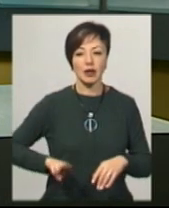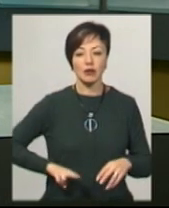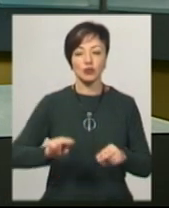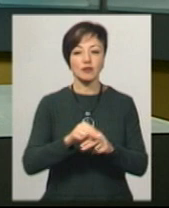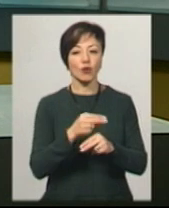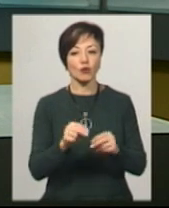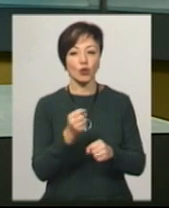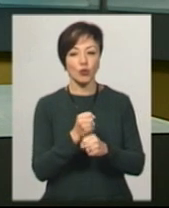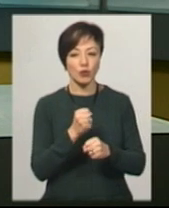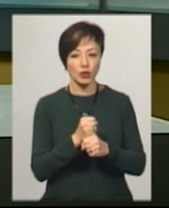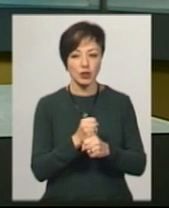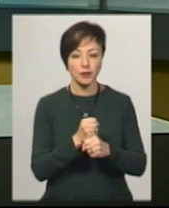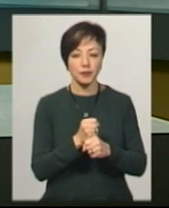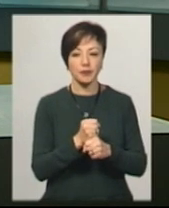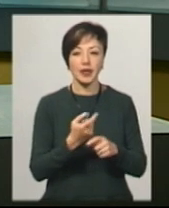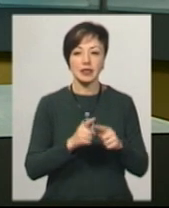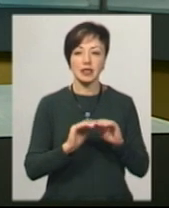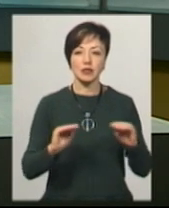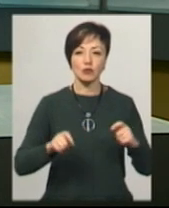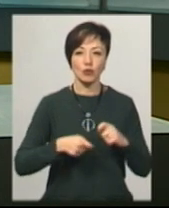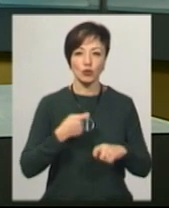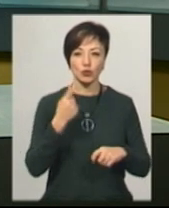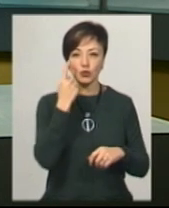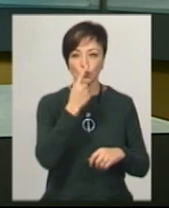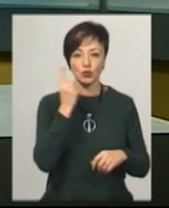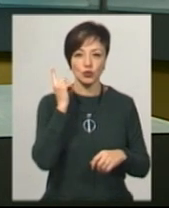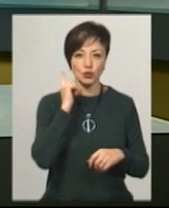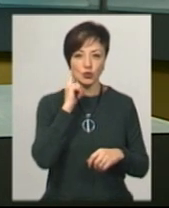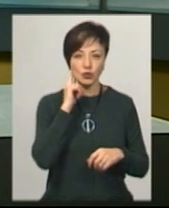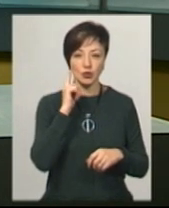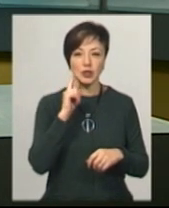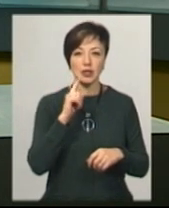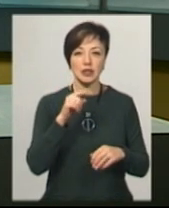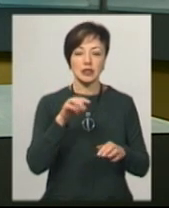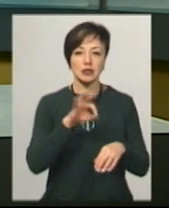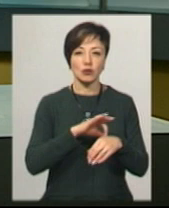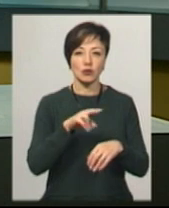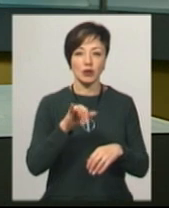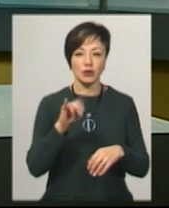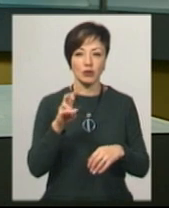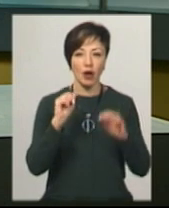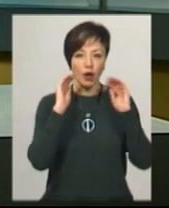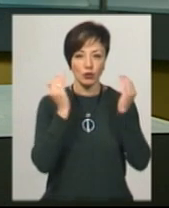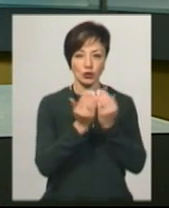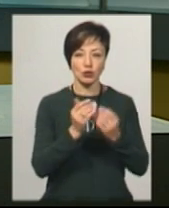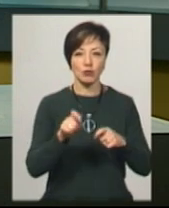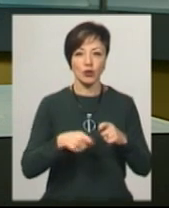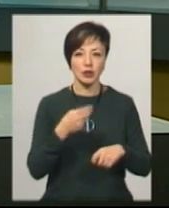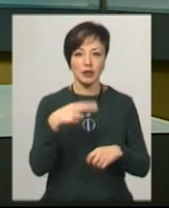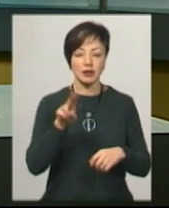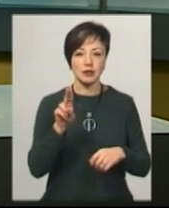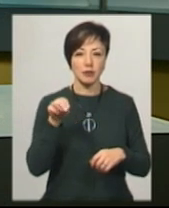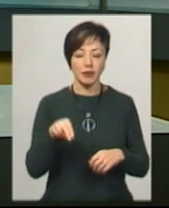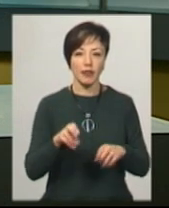виховної роботи Оксани Пашевської, це діти з порушеннями зору, слуху, синдромом Дауна, аутичним розладом чи ДЦП.